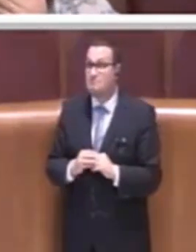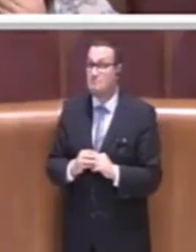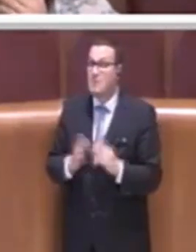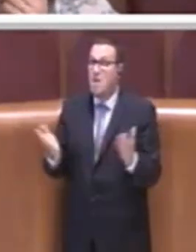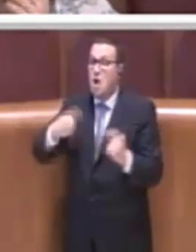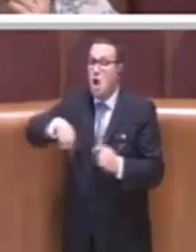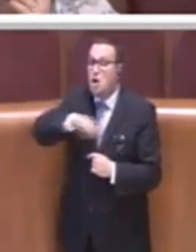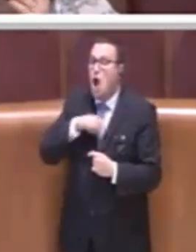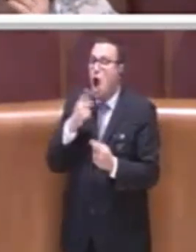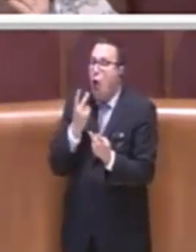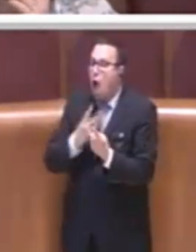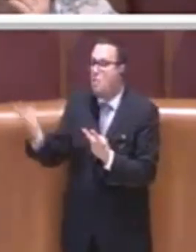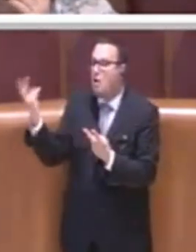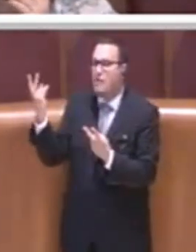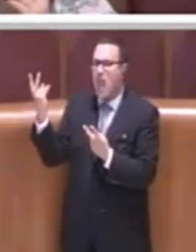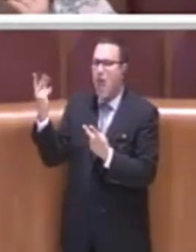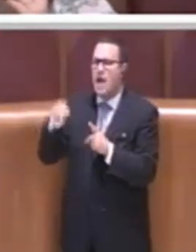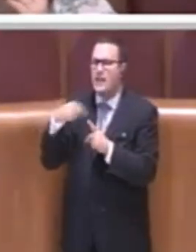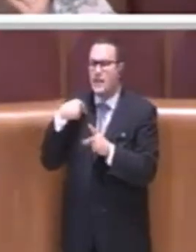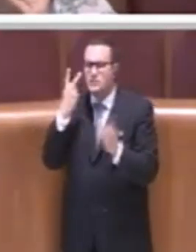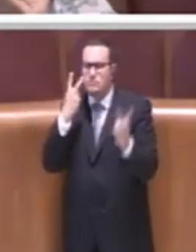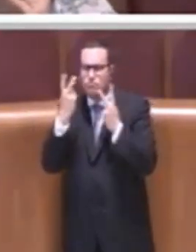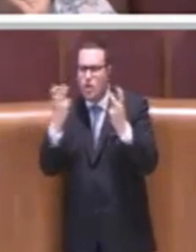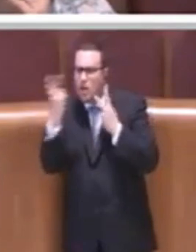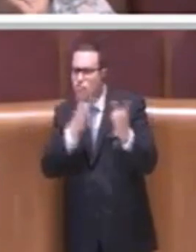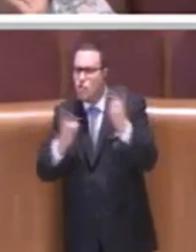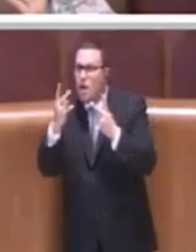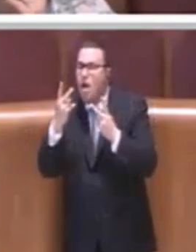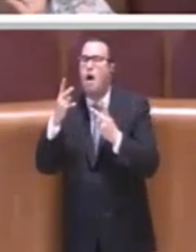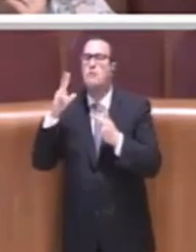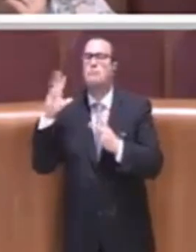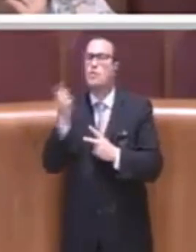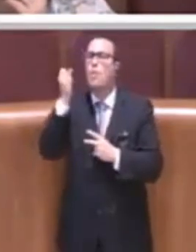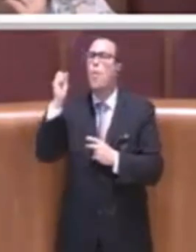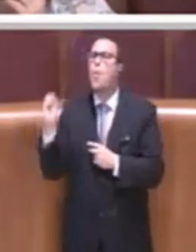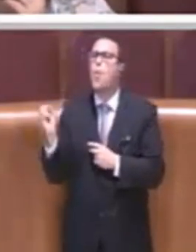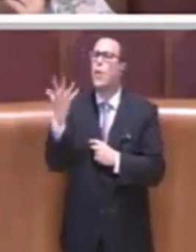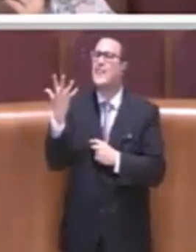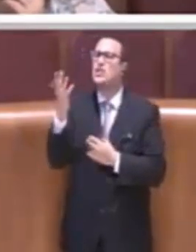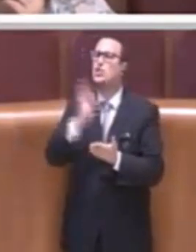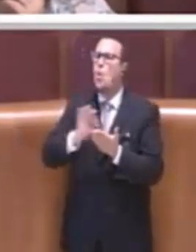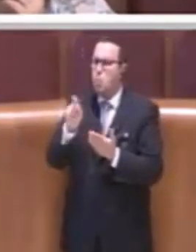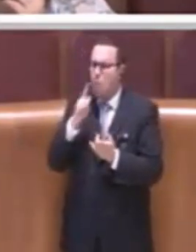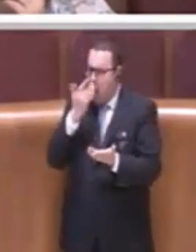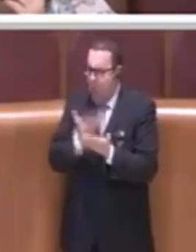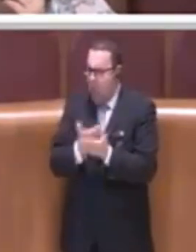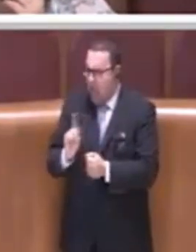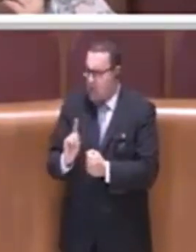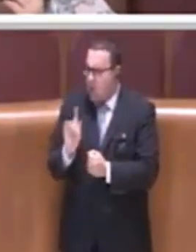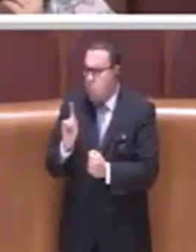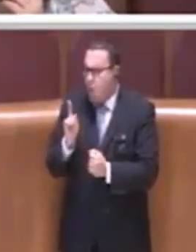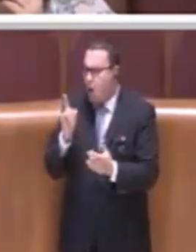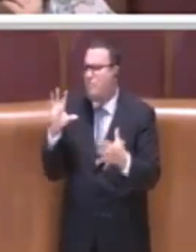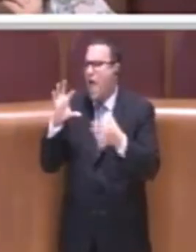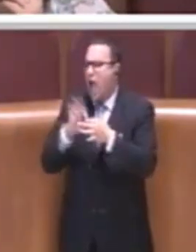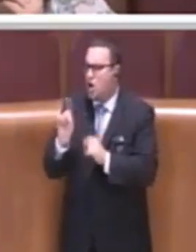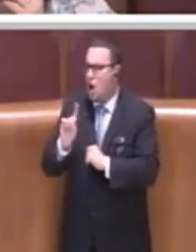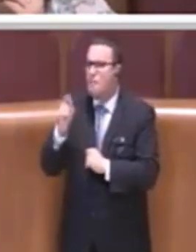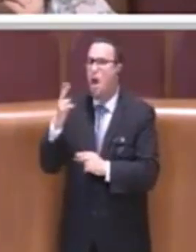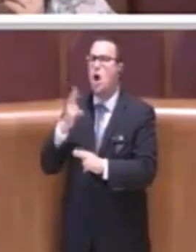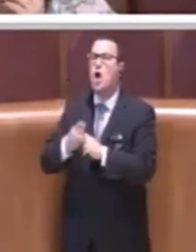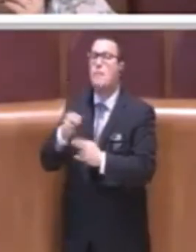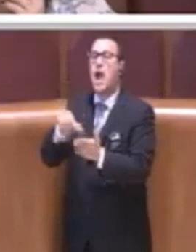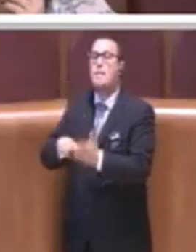15 scuole. Può darsi pure che le scuole non aderiscano, ma certo Roma Capitale non può imporre alle scuole di fare un